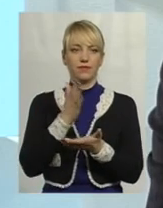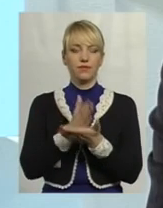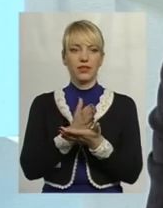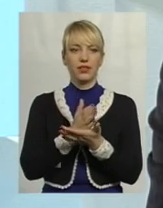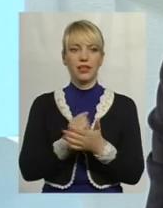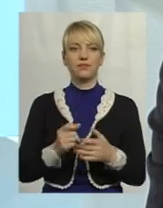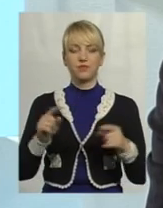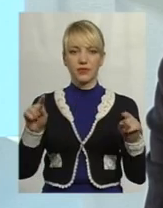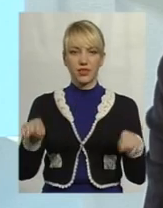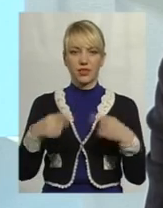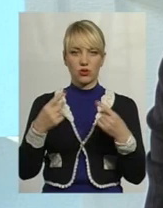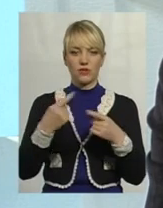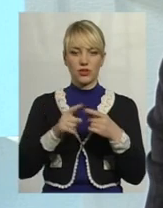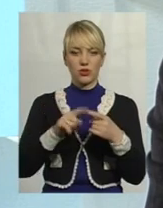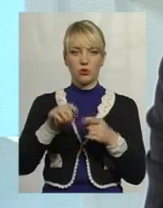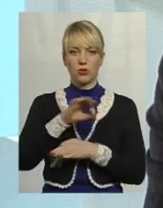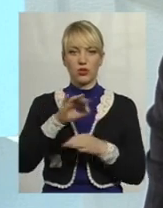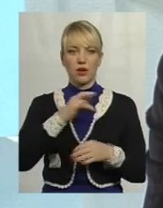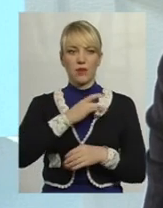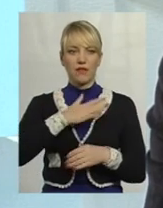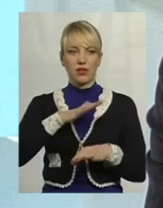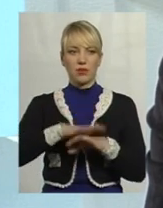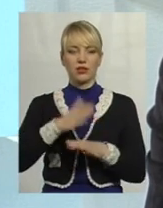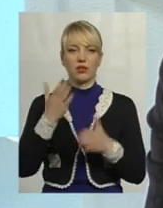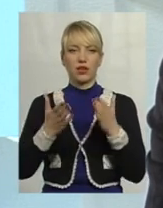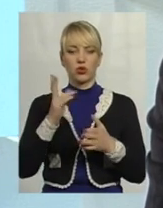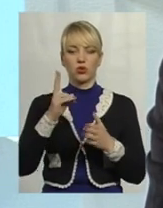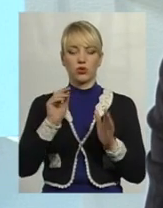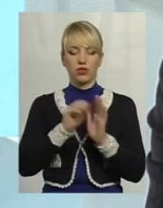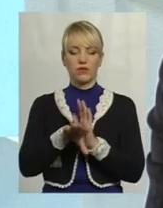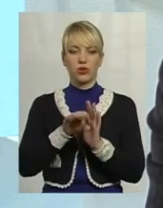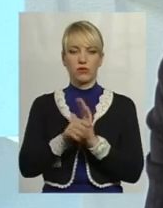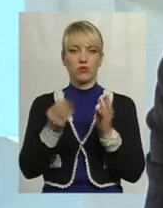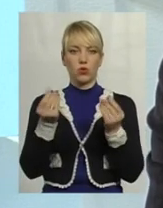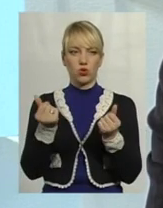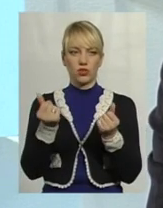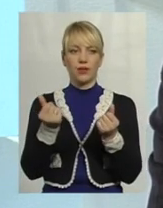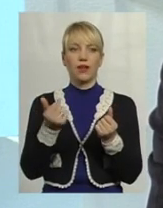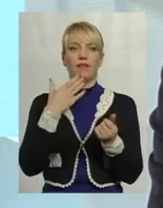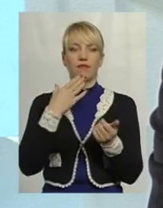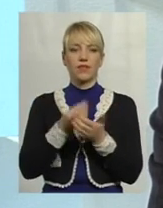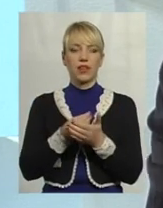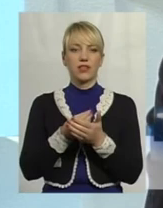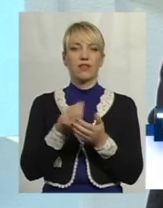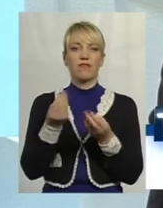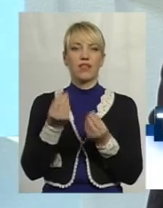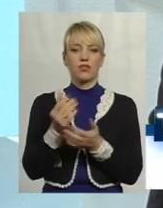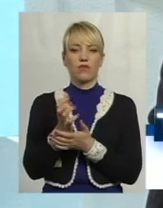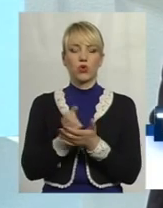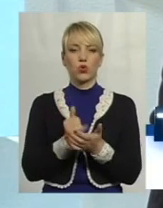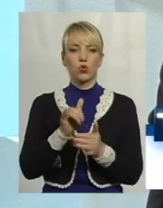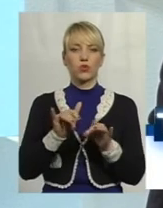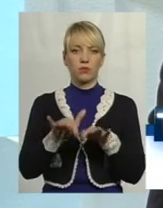засновник проєкту «Приватбанк». Тобто, якщо хтось інвестував кошти, гроші, власні фінансові ресурси у